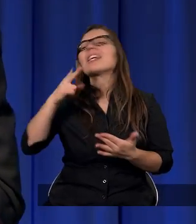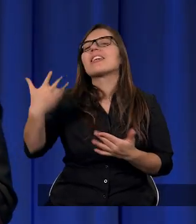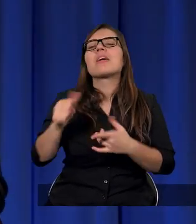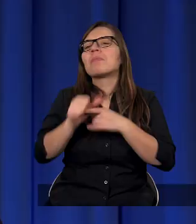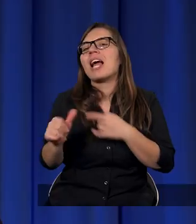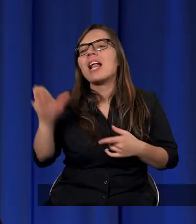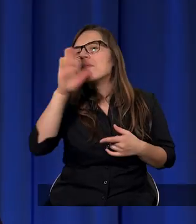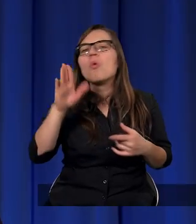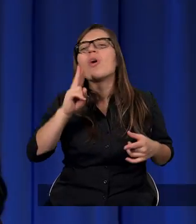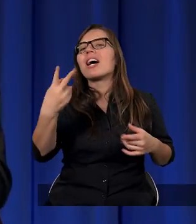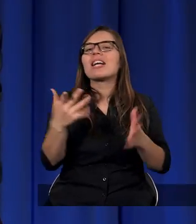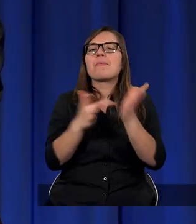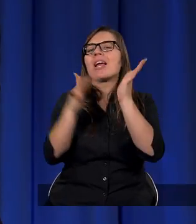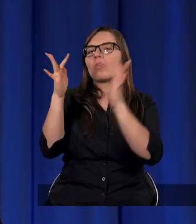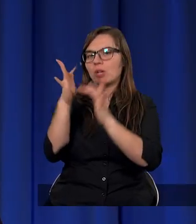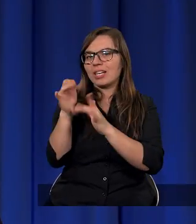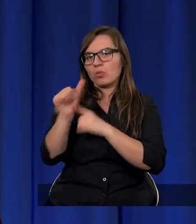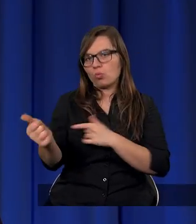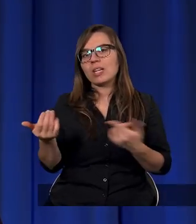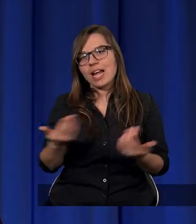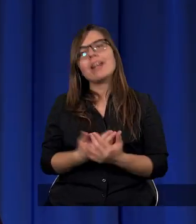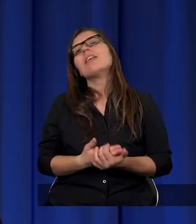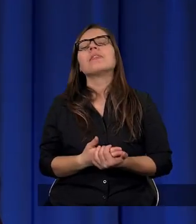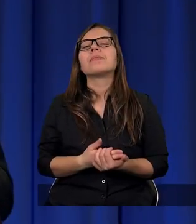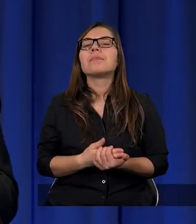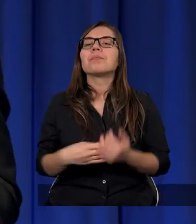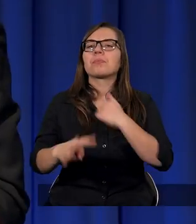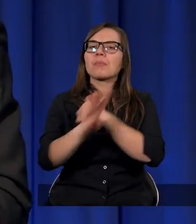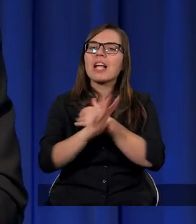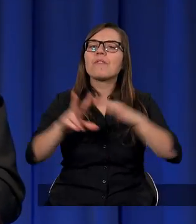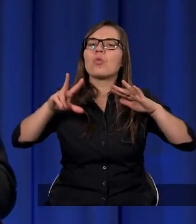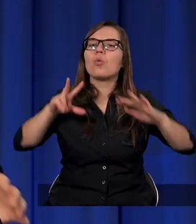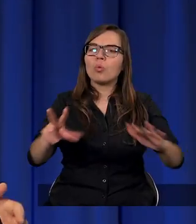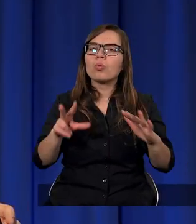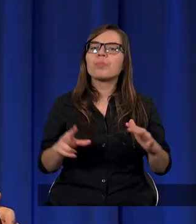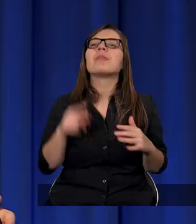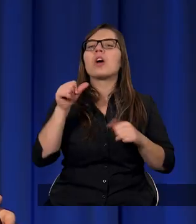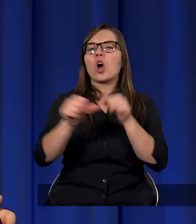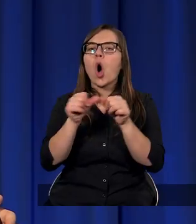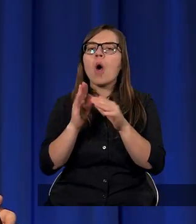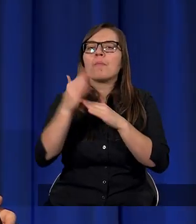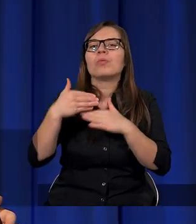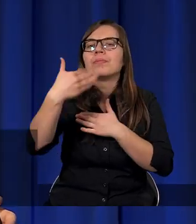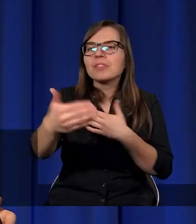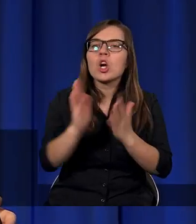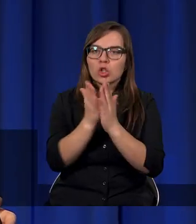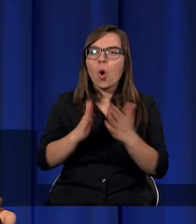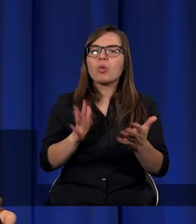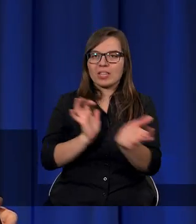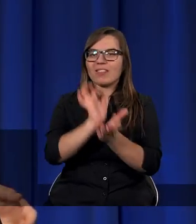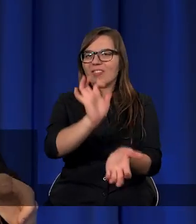jest Bóg, kim jest Jezus Chrystus. I w 98 roku, rok później, wydano tą książkę